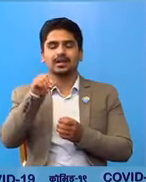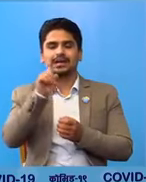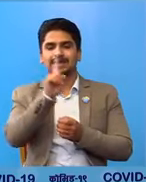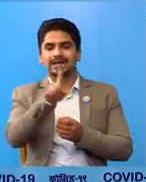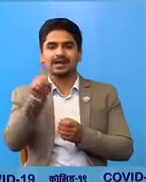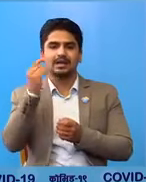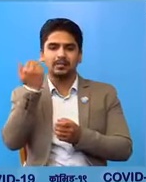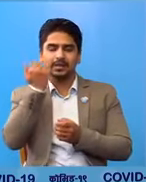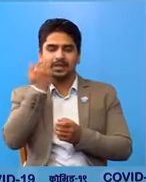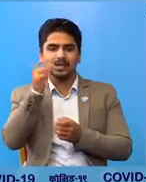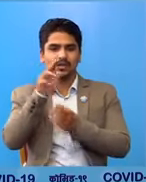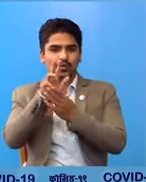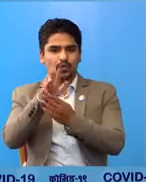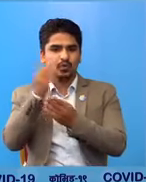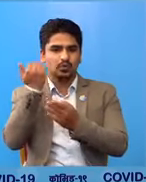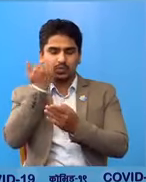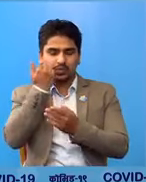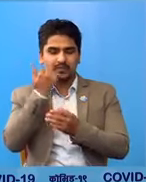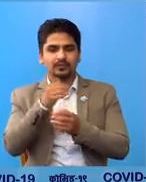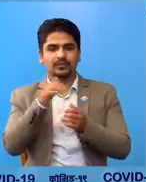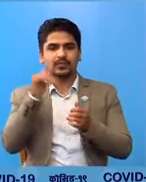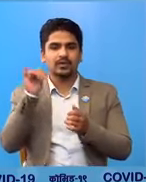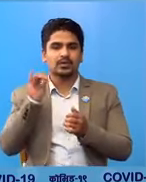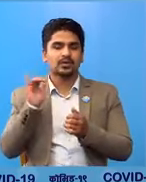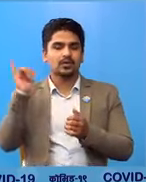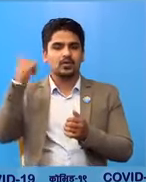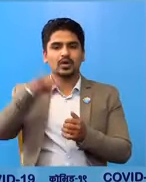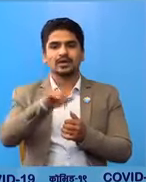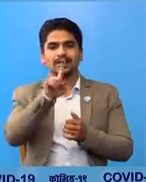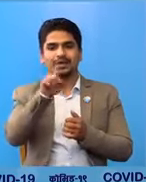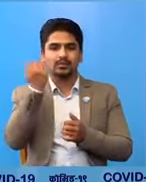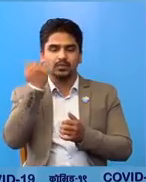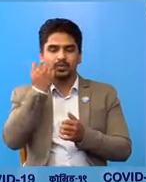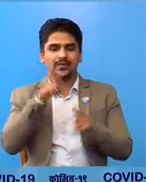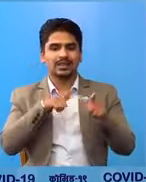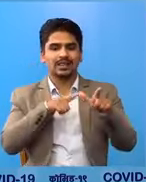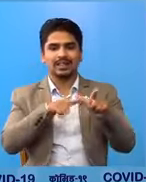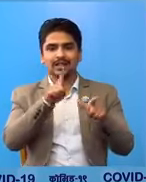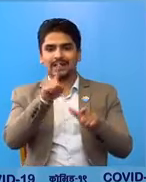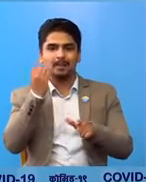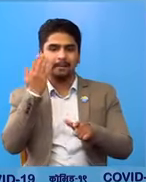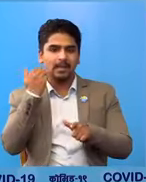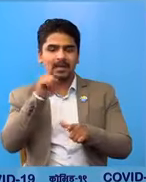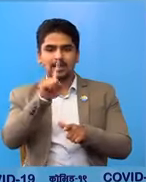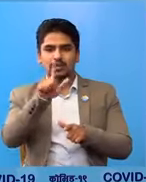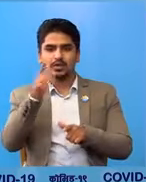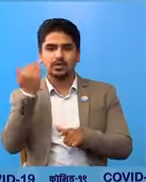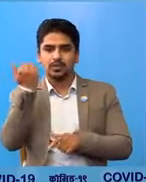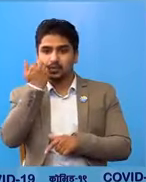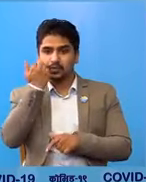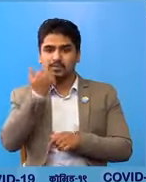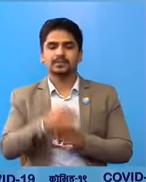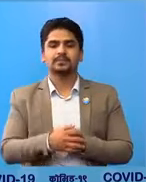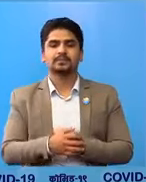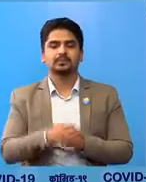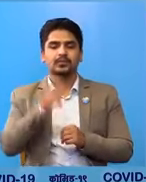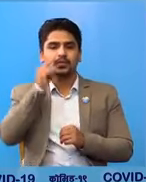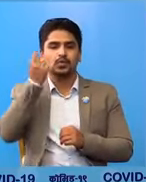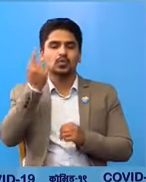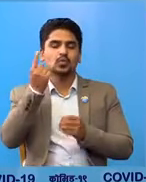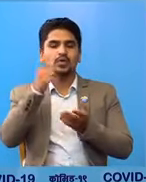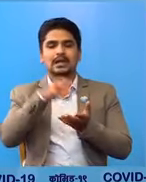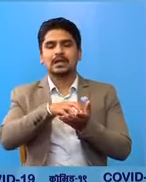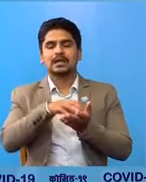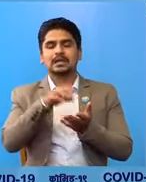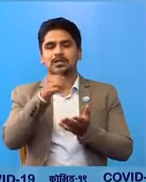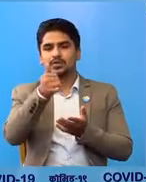नौ पुरूश, डडेल दुरा का 1 पुरूश, दादें का 1 महिलार सत्र पुरूश, गोर्खा का 6